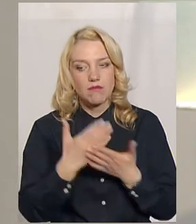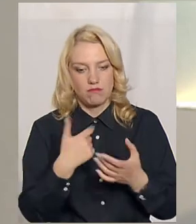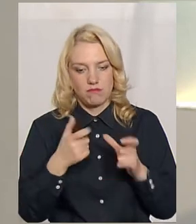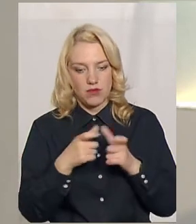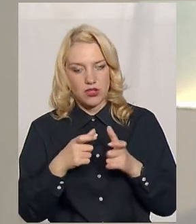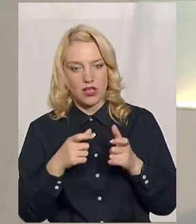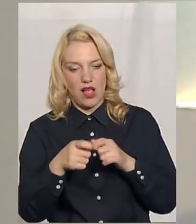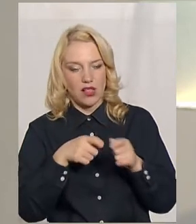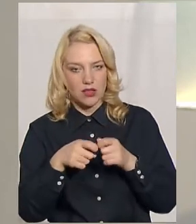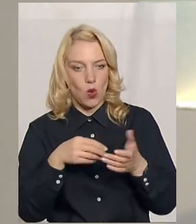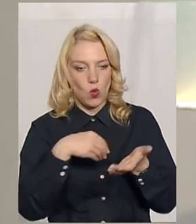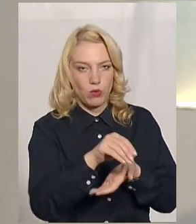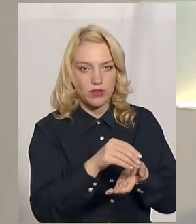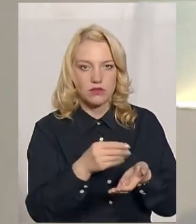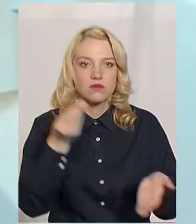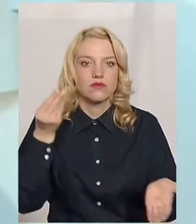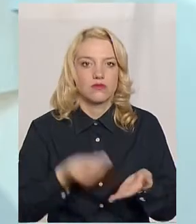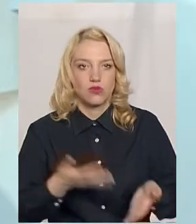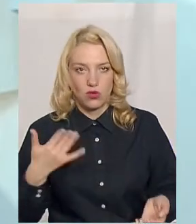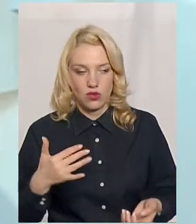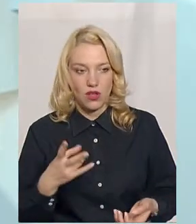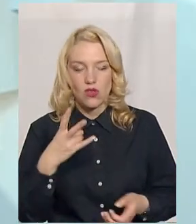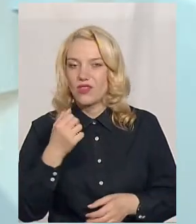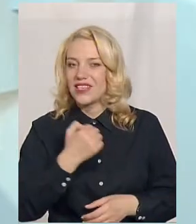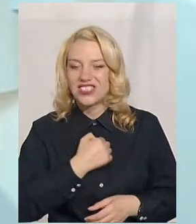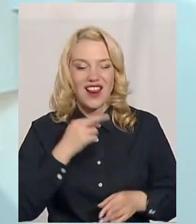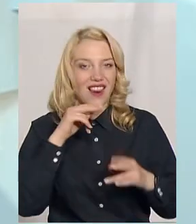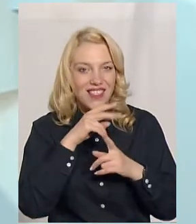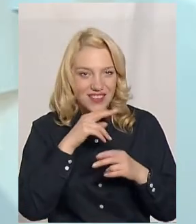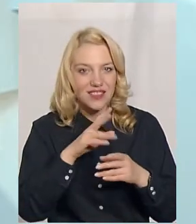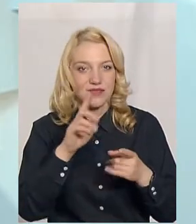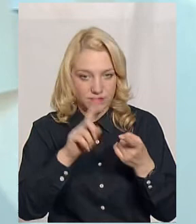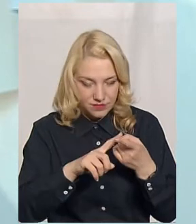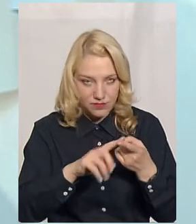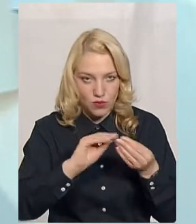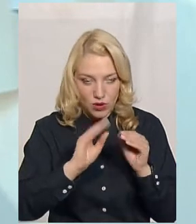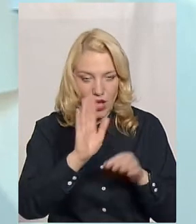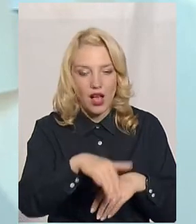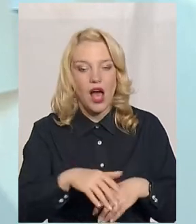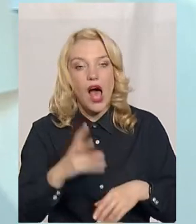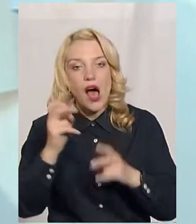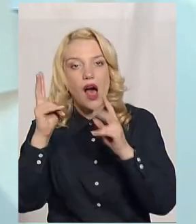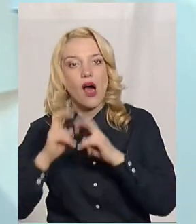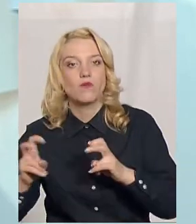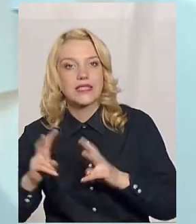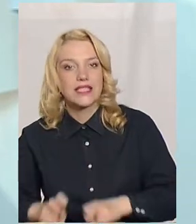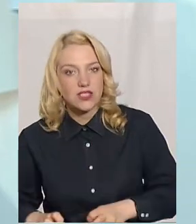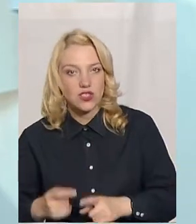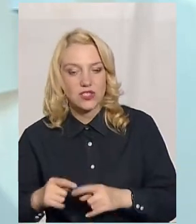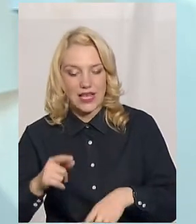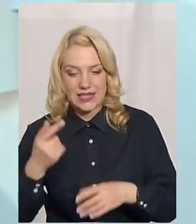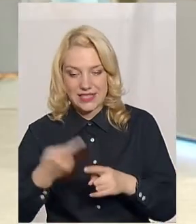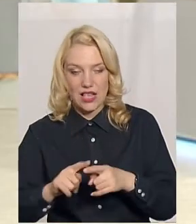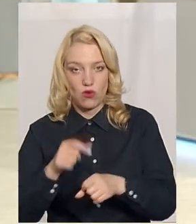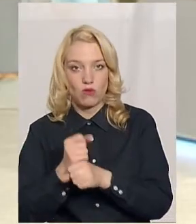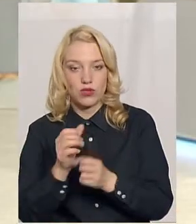не вважаючи все інше. Но, на жаль, не все зводиться тільки до ліків, ще й до обстеження. То тут робота сімейного лікаря, і наступний